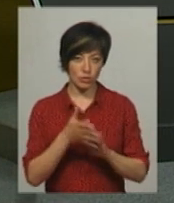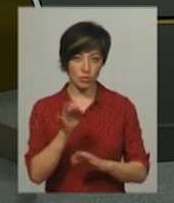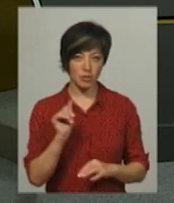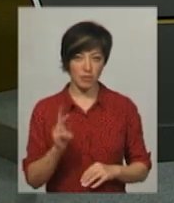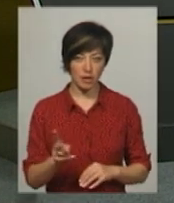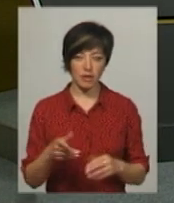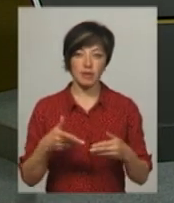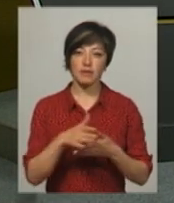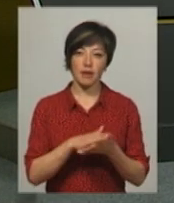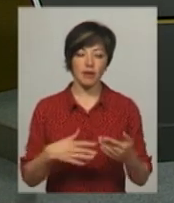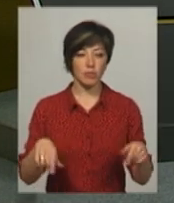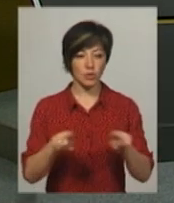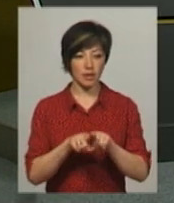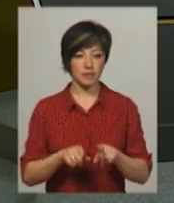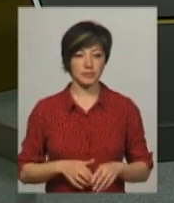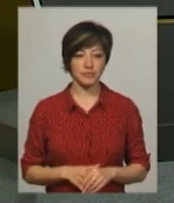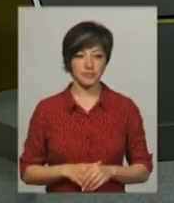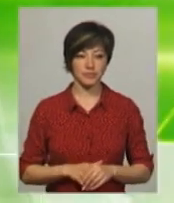Ольга Рибак. Далі про таке.